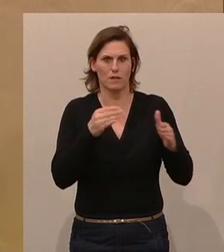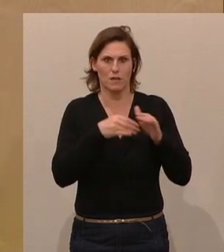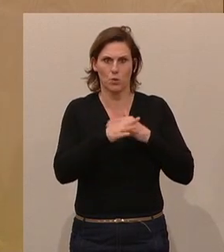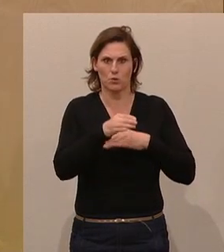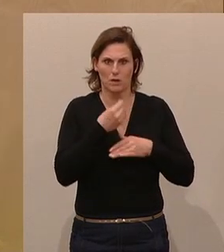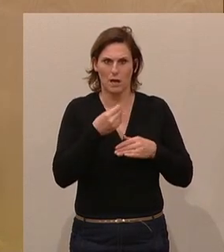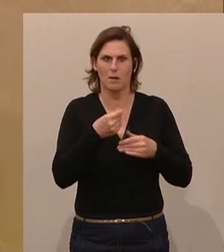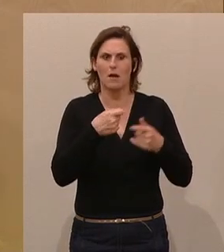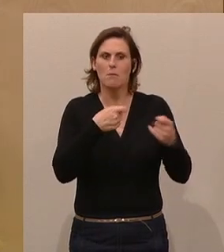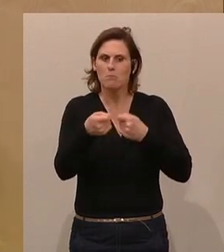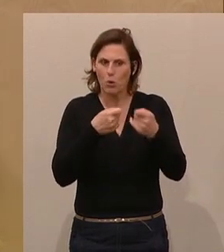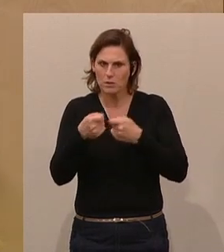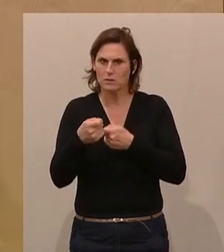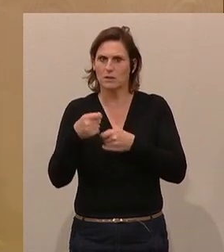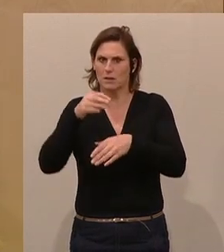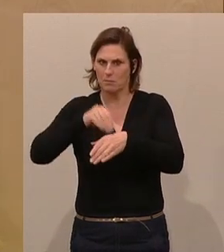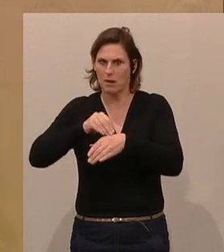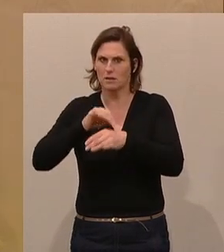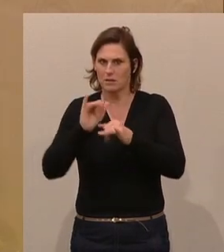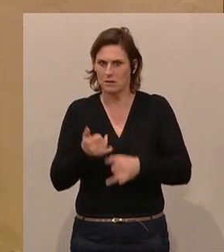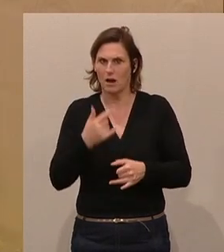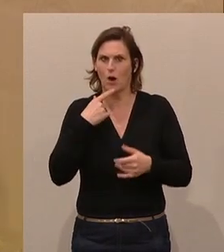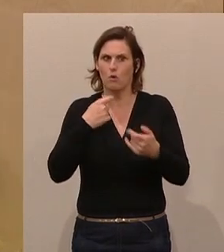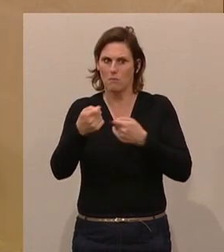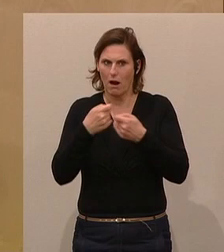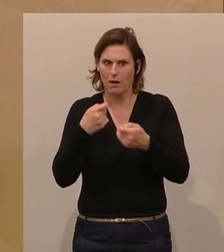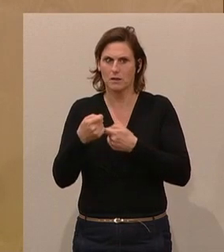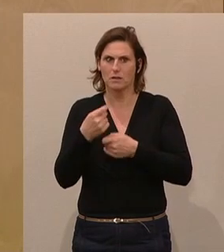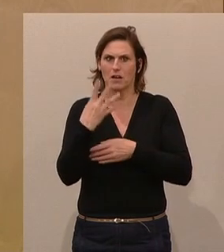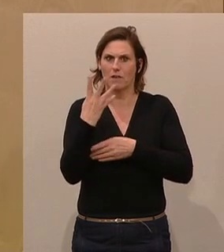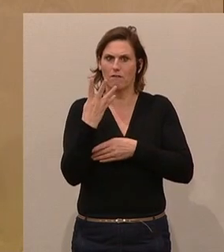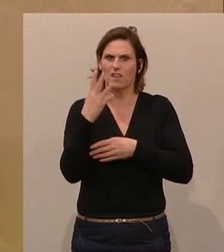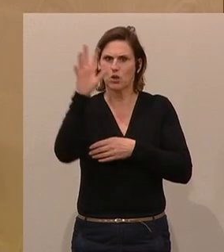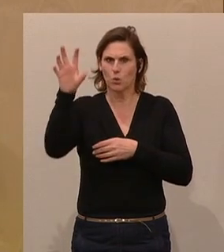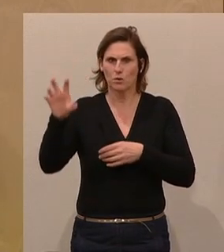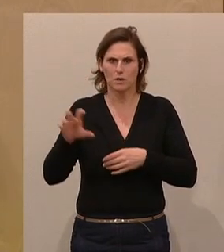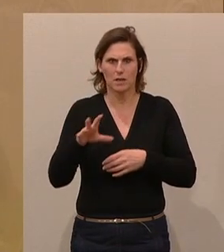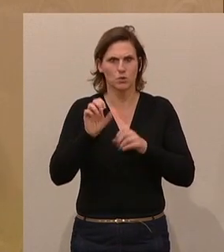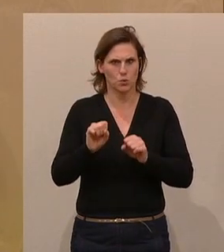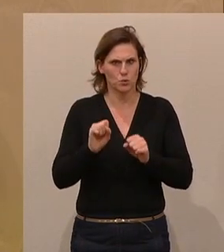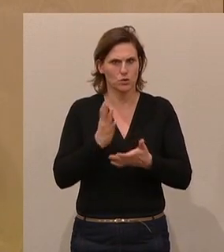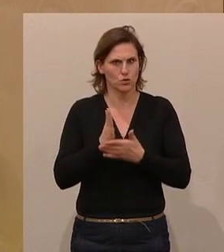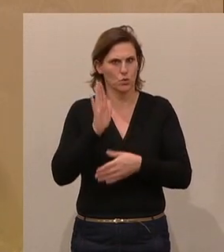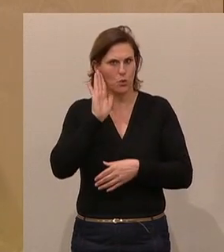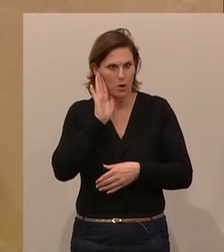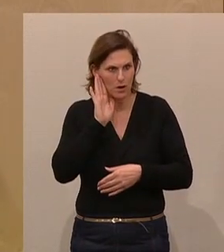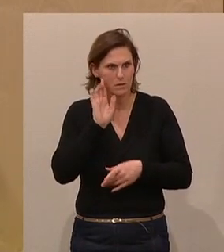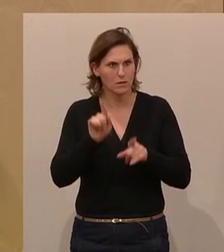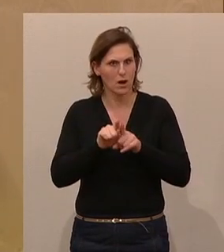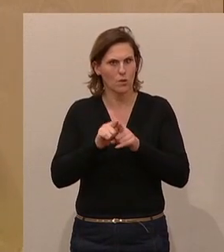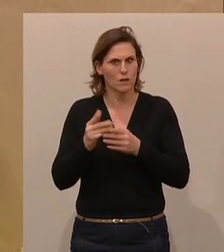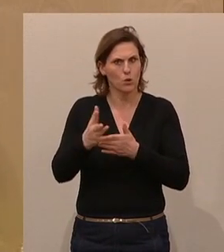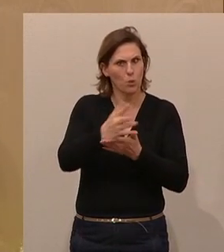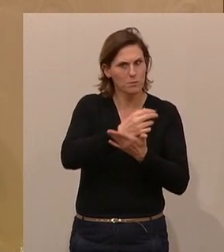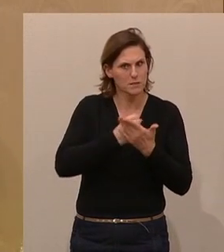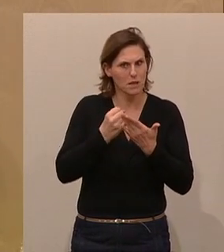börsennotiert und behauptet sich auch auf dem Markt, hat also in vier Kontinenten Kunden, wir haben schon gehört, auch der Umsatz